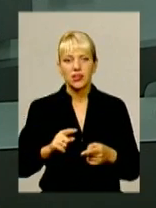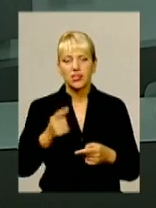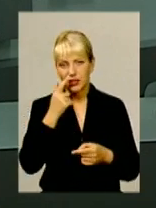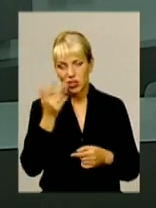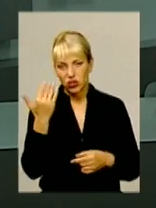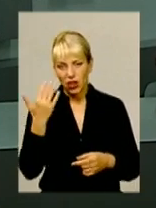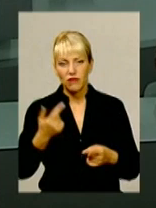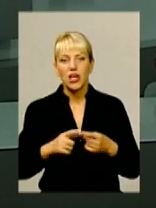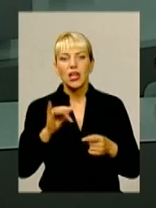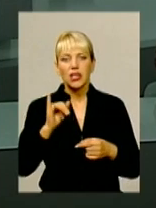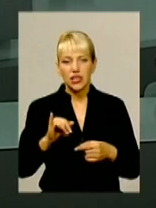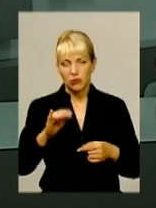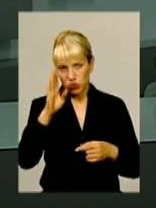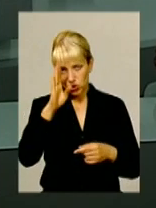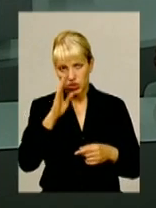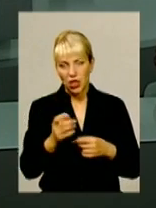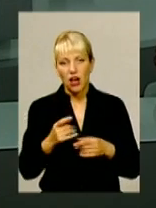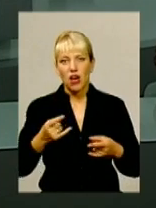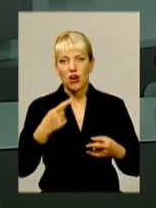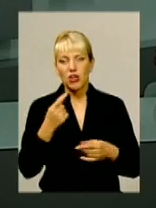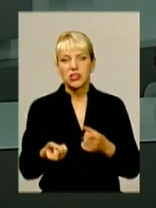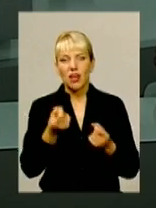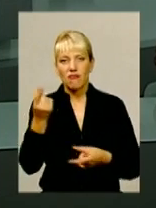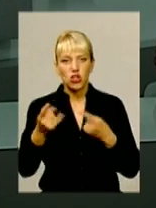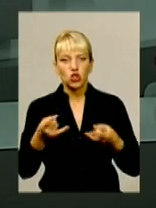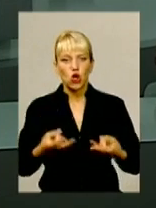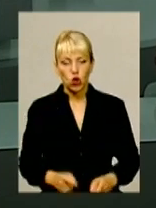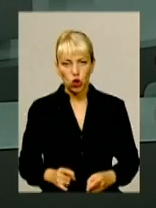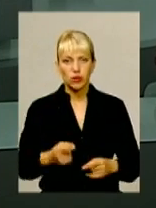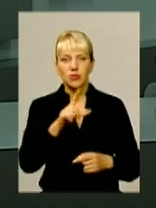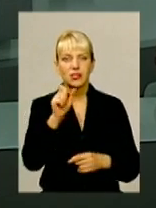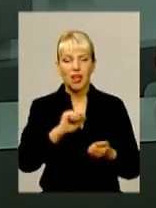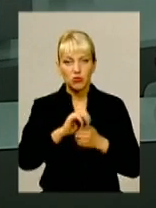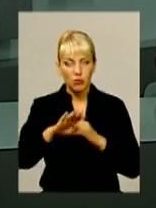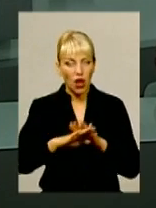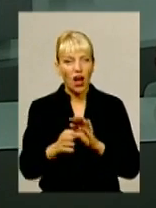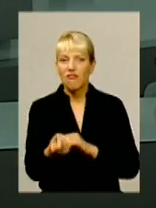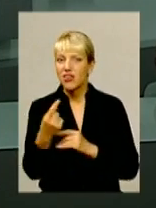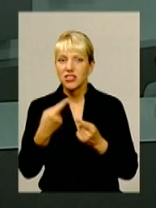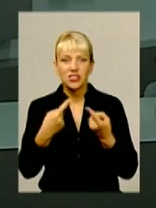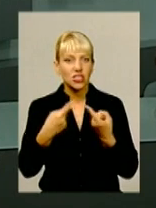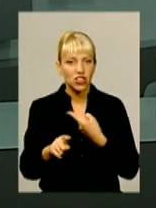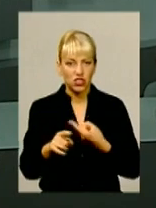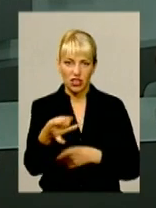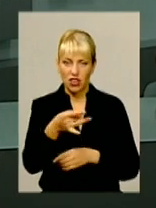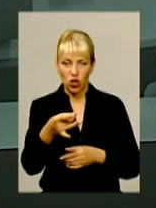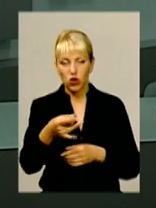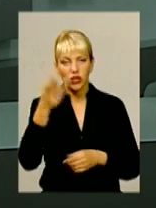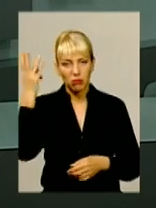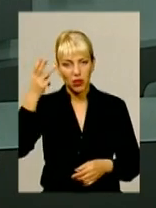з'явилася інформація, що родом хлопець із кам'янця Подільського. Та, як виявилося, Ігор Гуменюк – уродженець зовсім іншого району Хмельниччини.